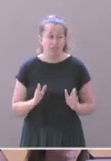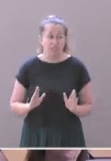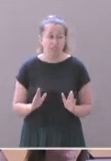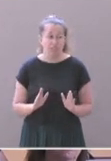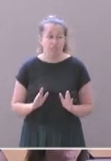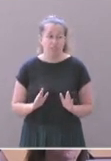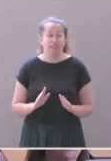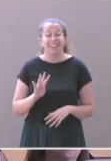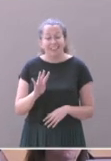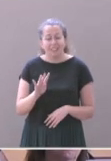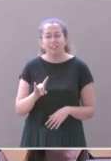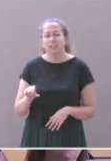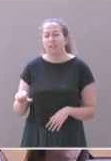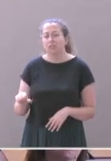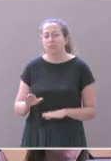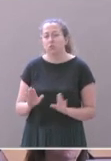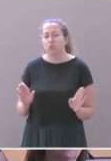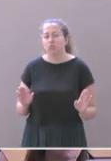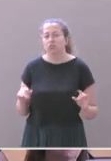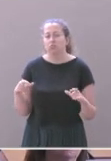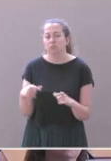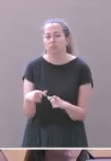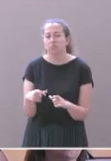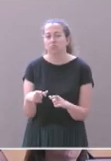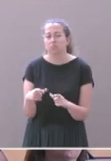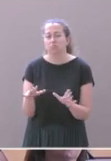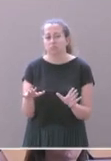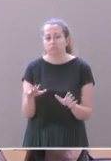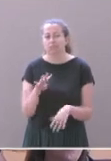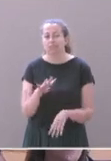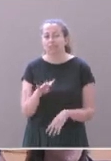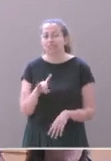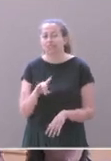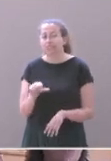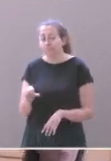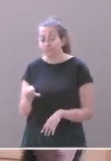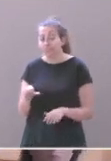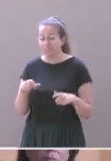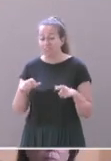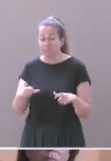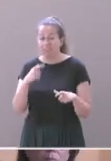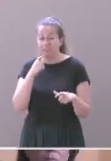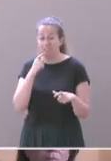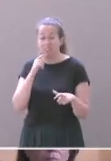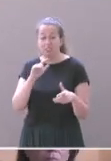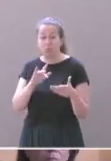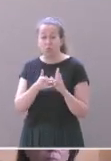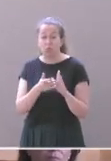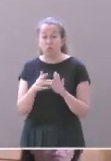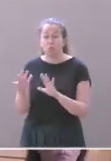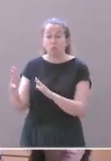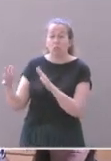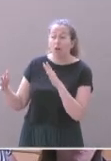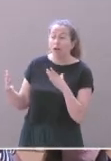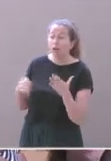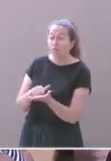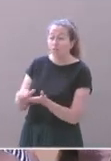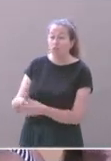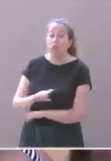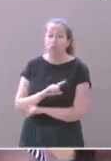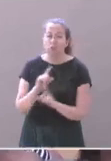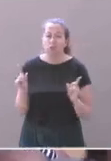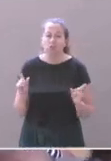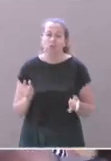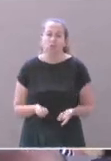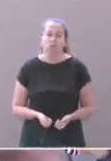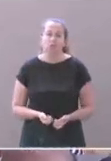'y a exactement que quatre. D'accord ? Ces quatre hectares ne portent pas atteinte à tous les espaces boisés qui existent sur le Gmail. Donc